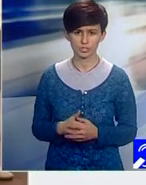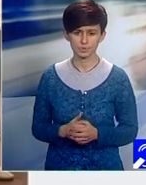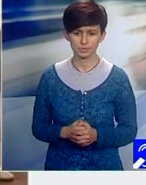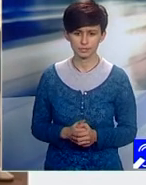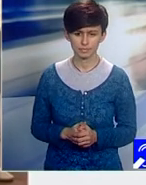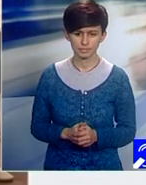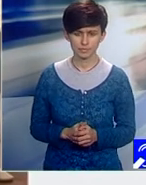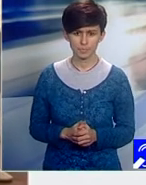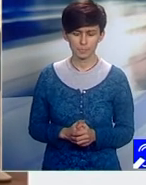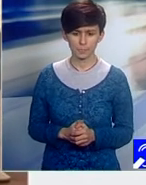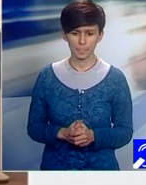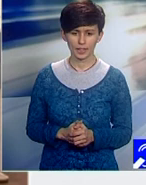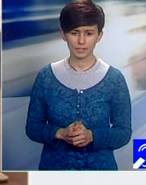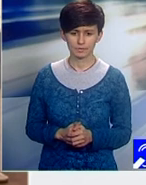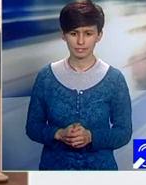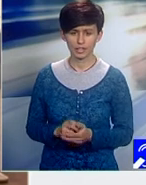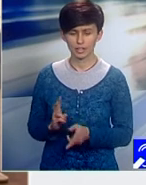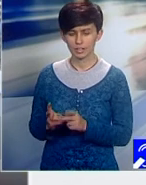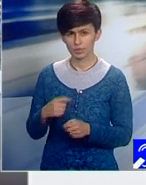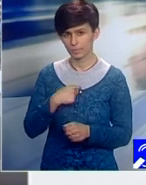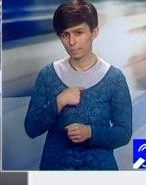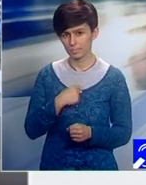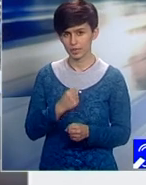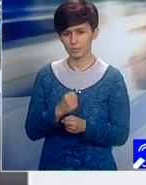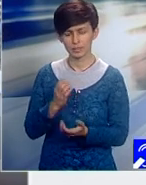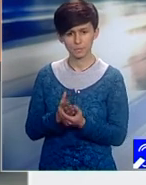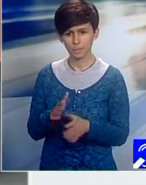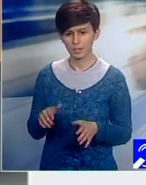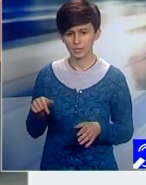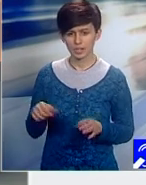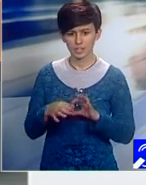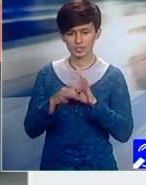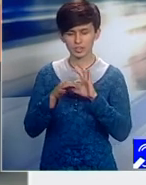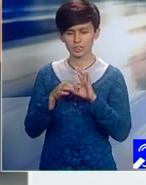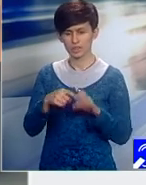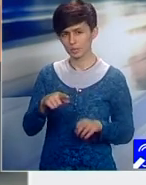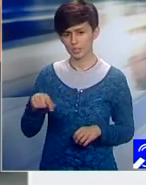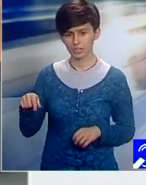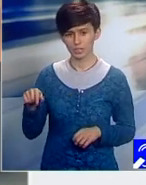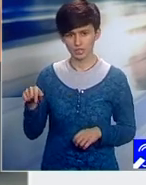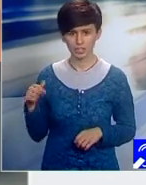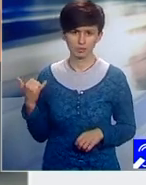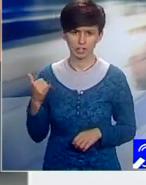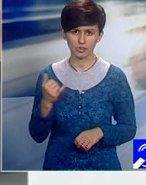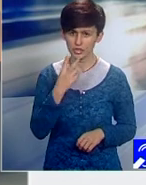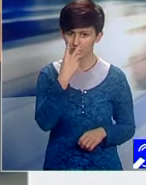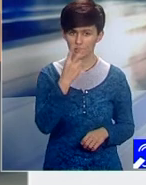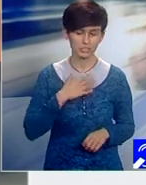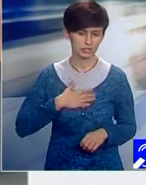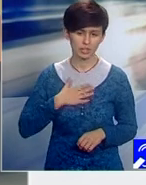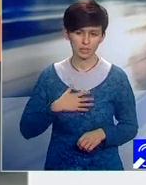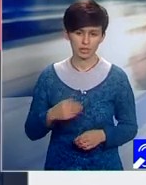la vorbe, la fapte. Cum s-ar putea finaliza aceste colaborări? Deci au venit, au văzut, le-au plăcut și ce urmează de făcut?